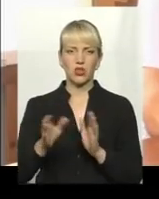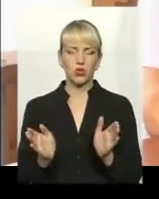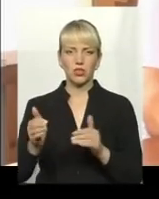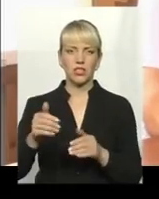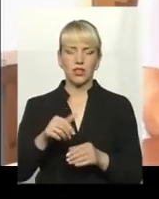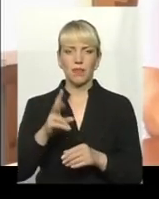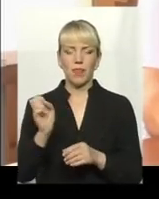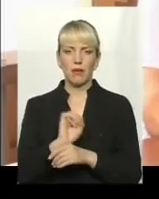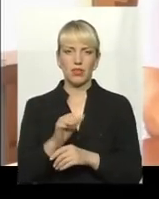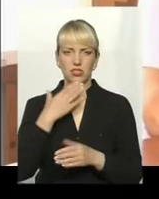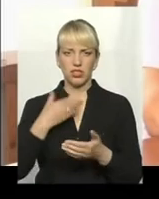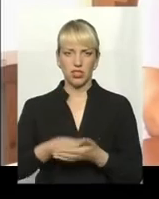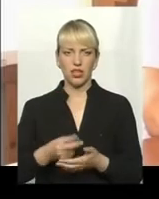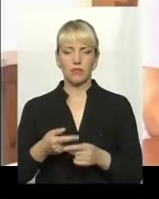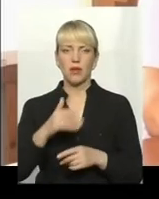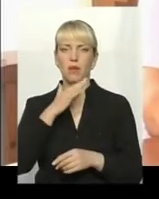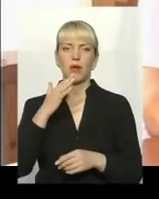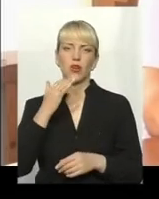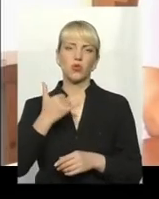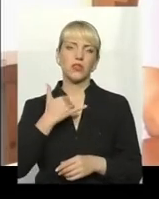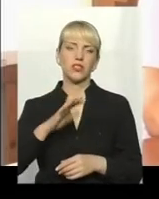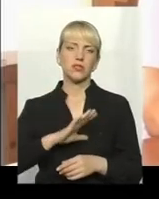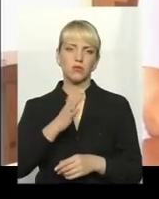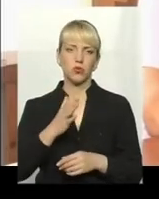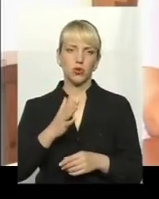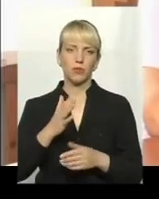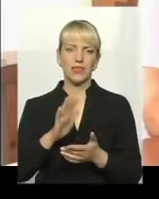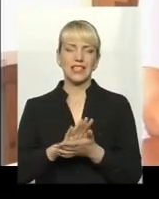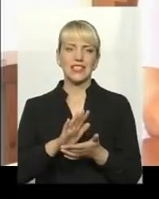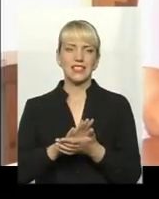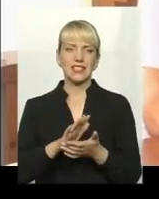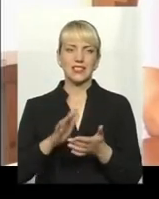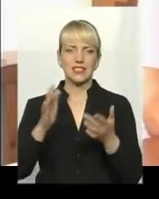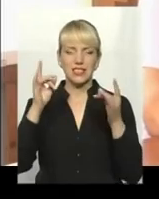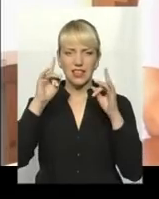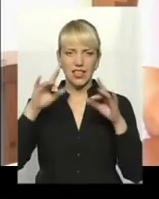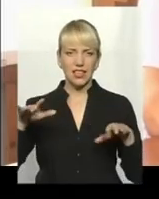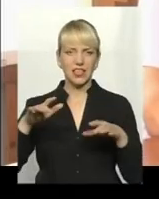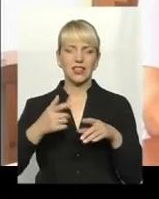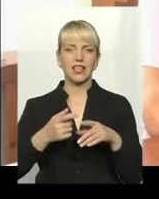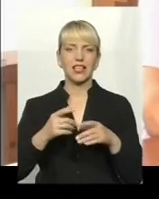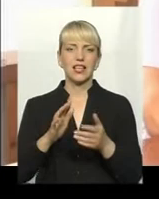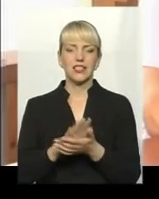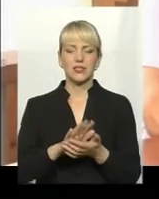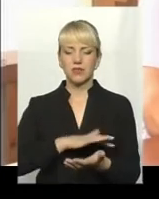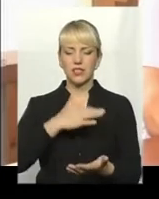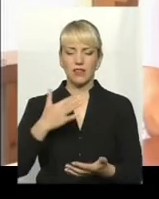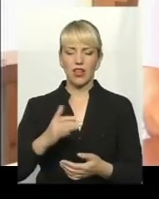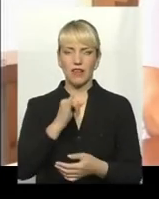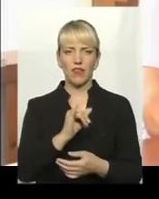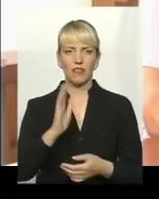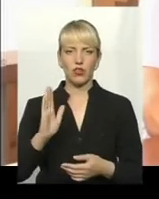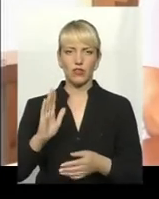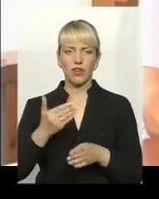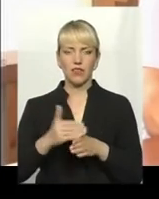машинах. Багато було у нас стихійних сміттєзвалищ. Іван Володимирович виділив